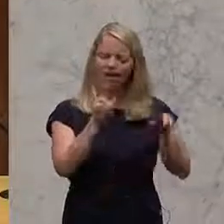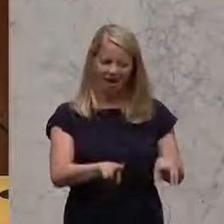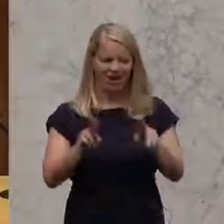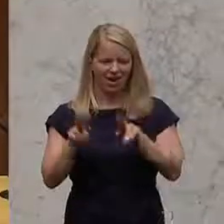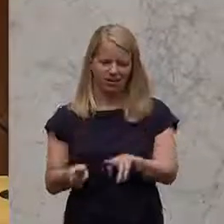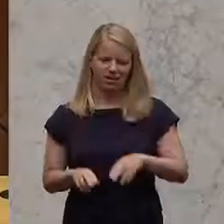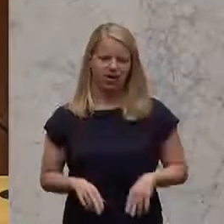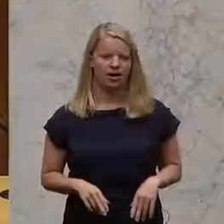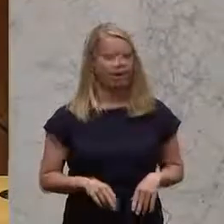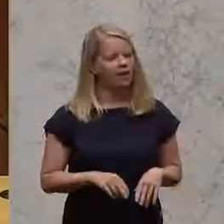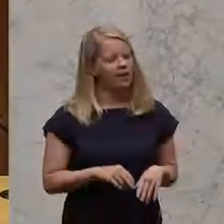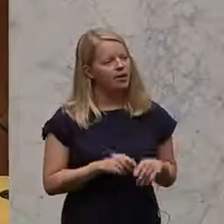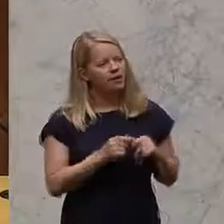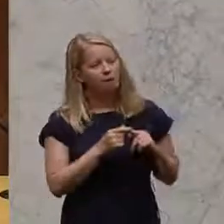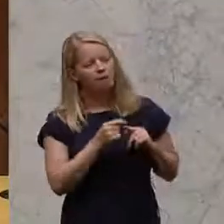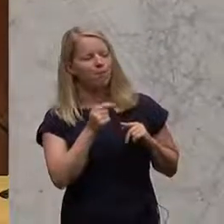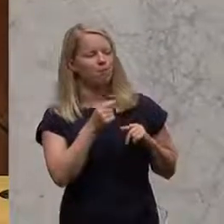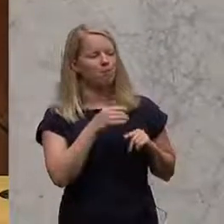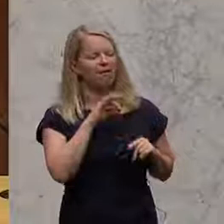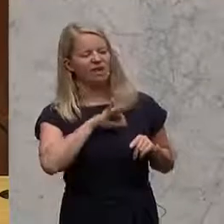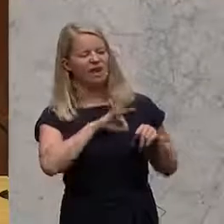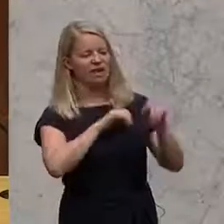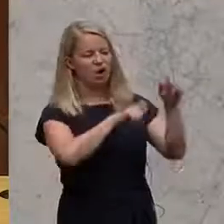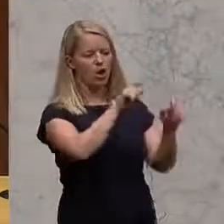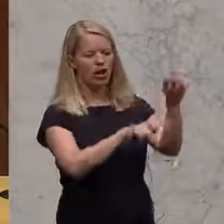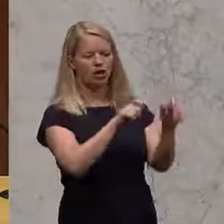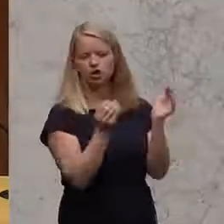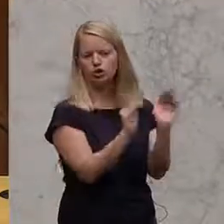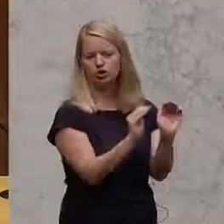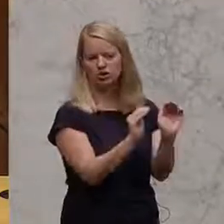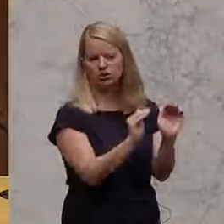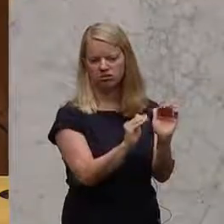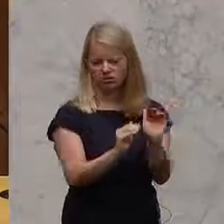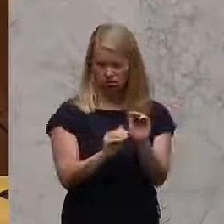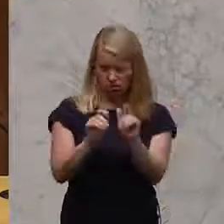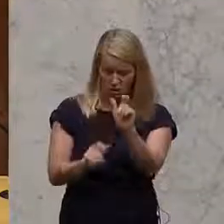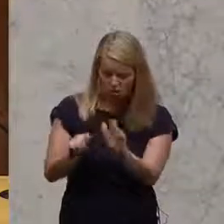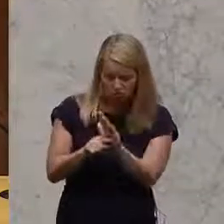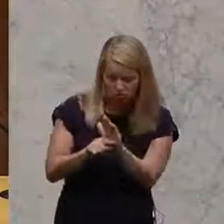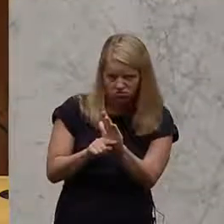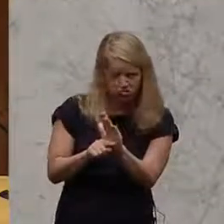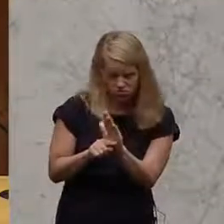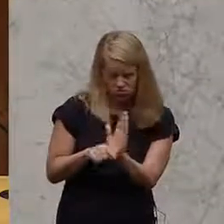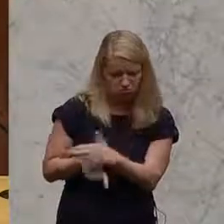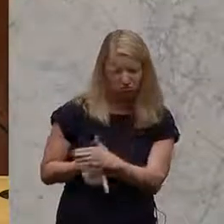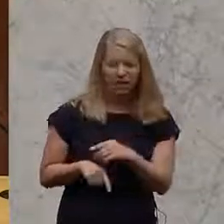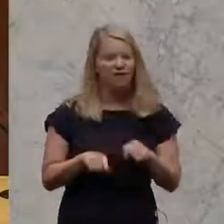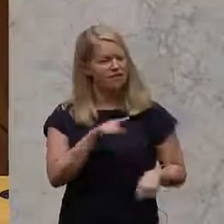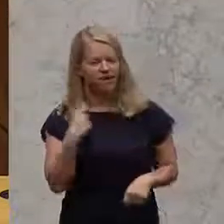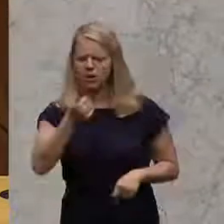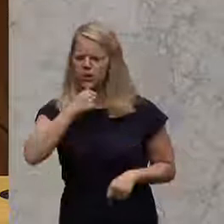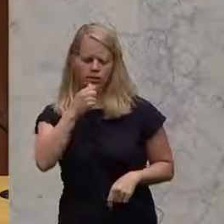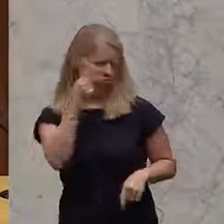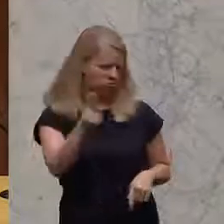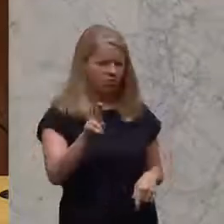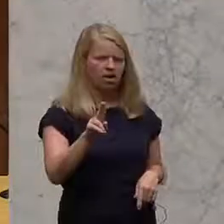schützt die Privilegierten vor jenen, die nicht privilegiert sind. Und mit uns Grünen geht das ganz sicher nicht. Wir wollen mehr